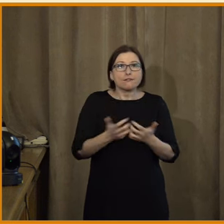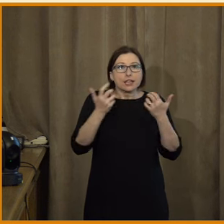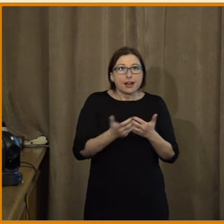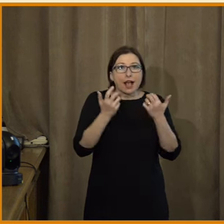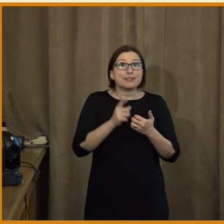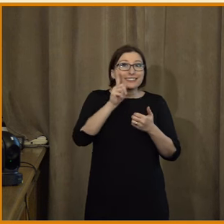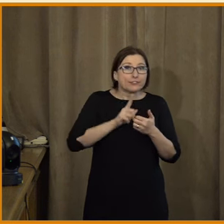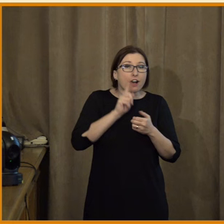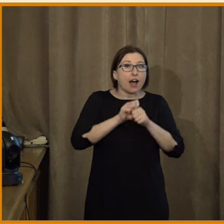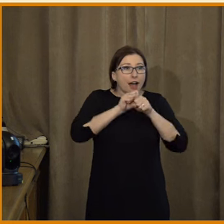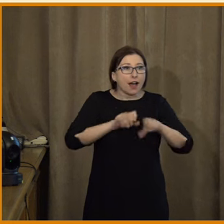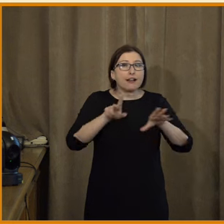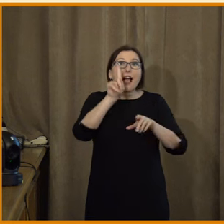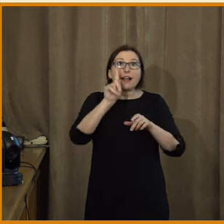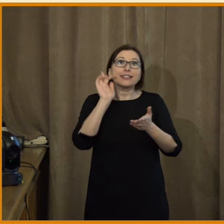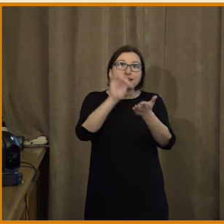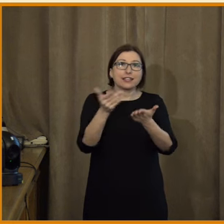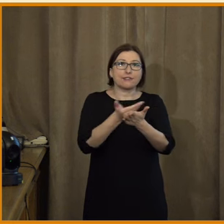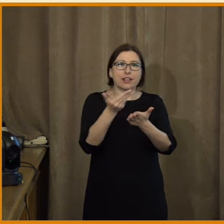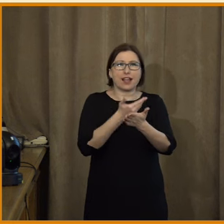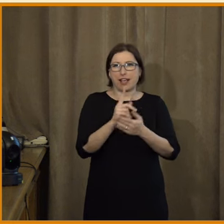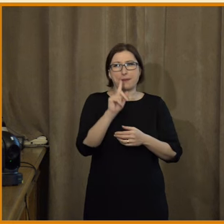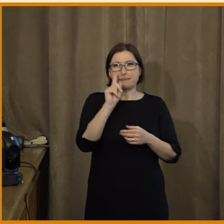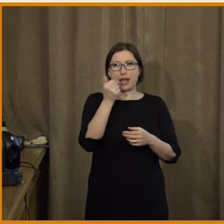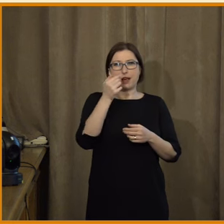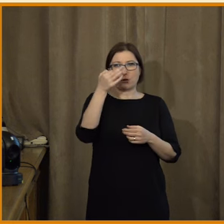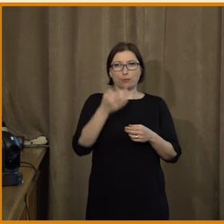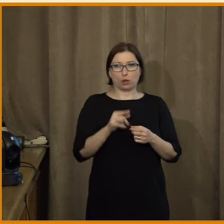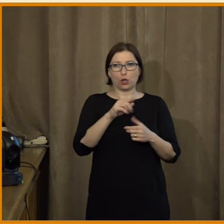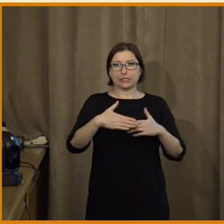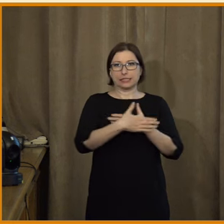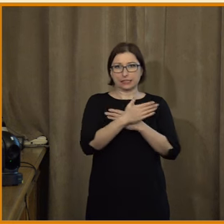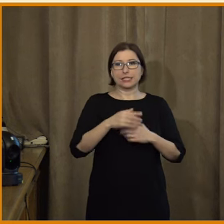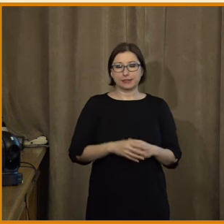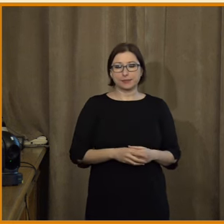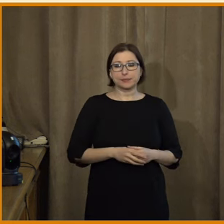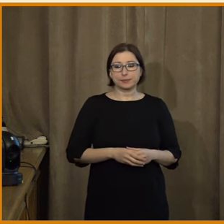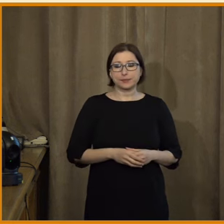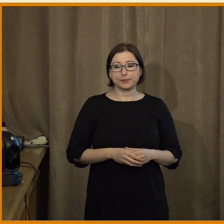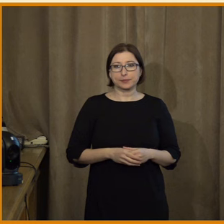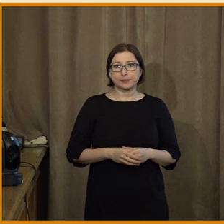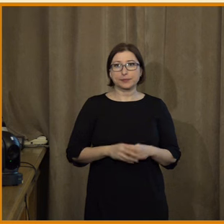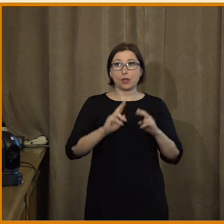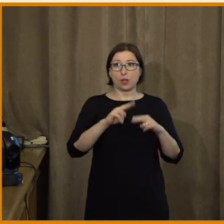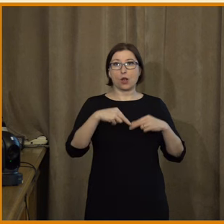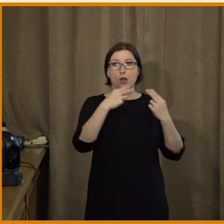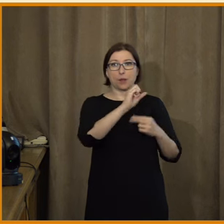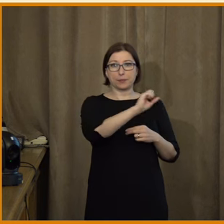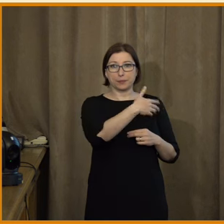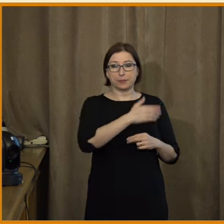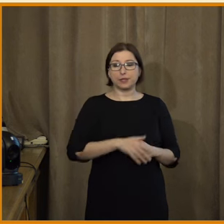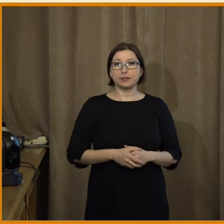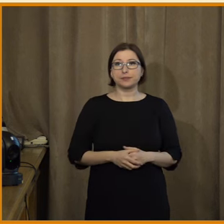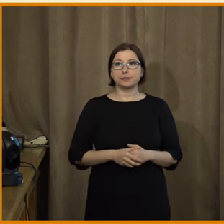většinou jakoby hrstka. Je to rozhodně malé procentu z těch lidí, kteří je potom šíří. Poprosím další slajd.